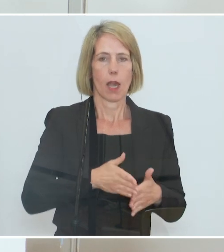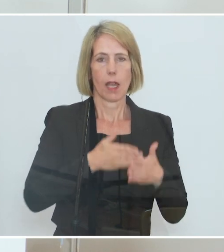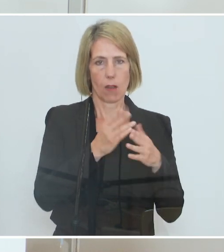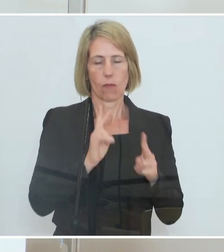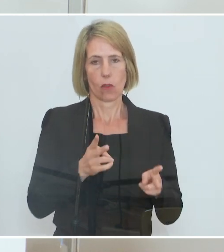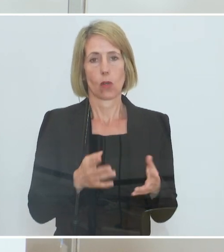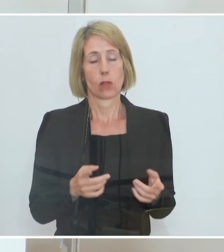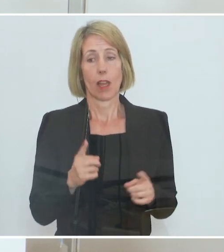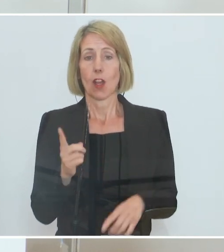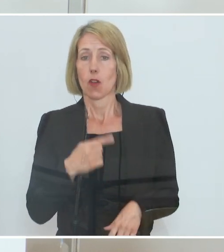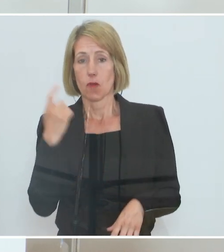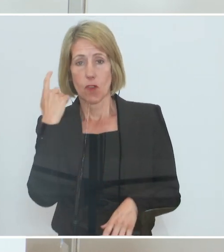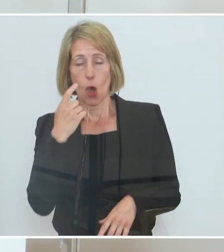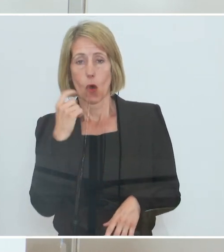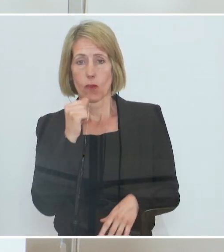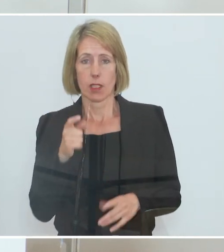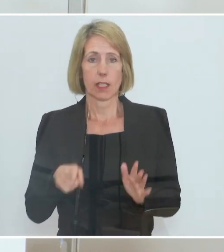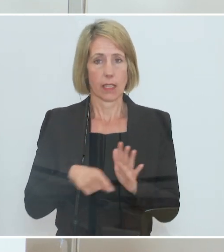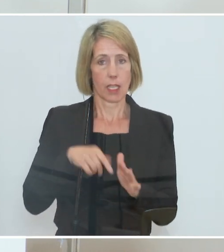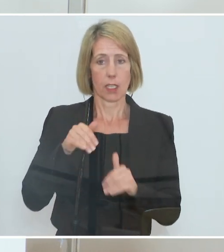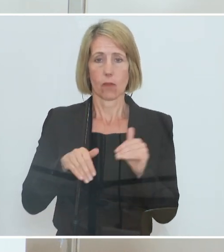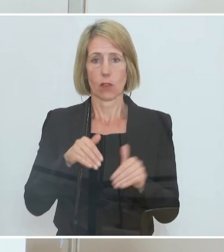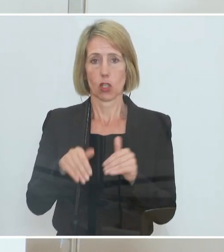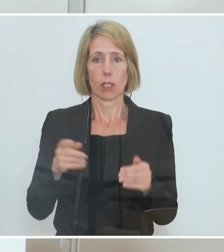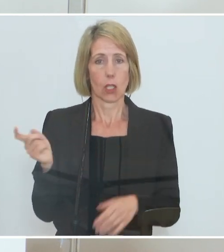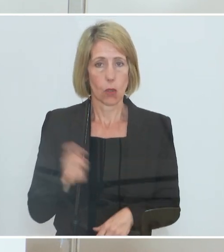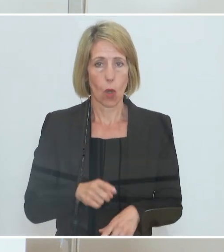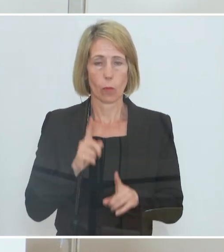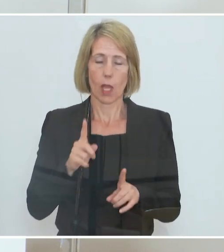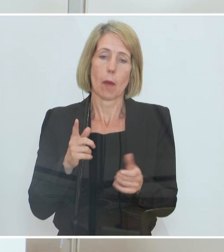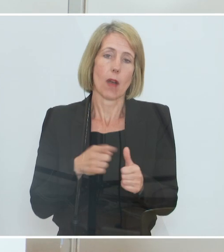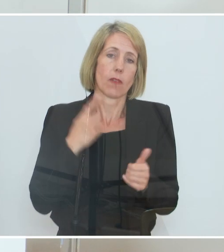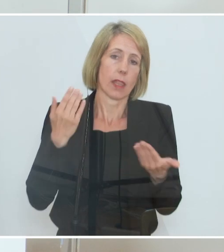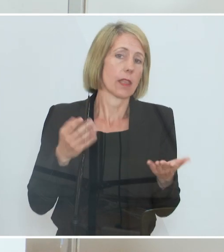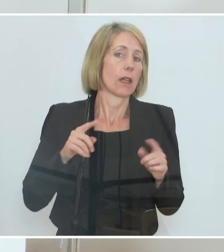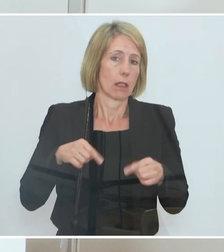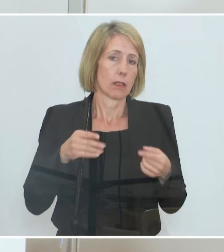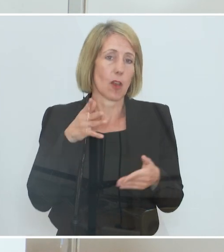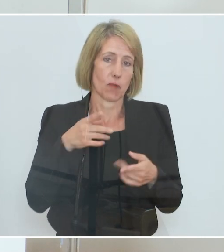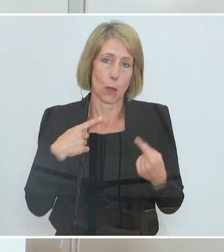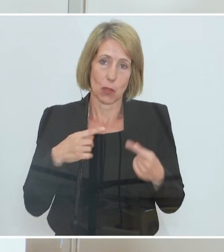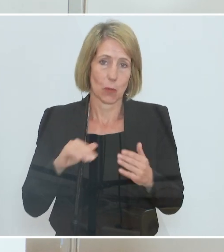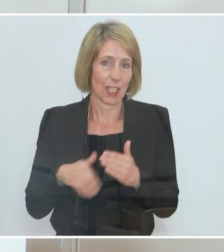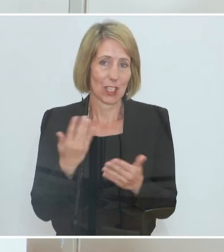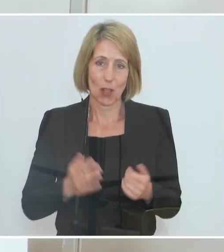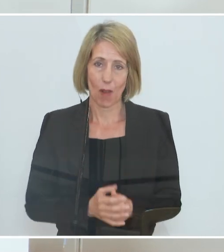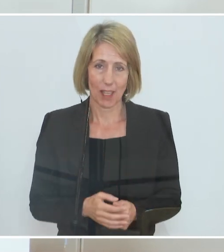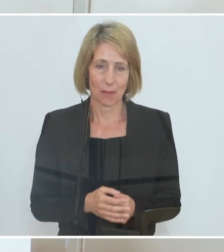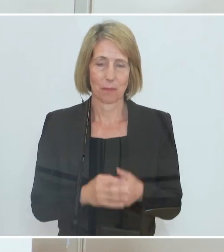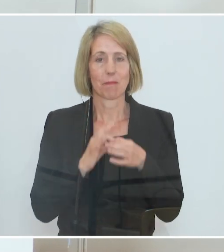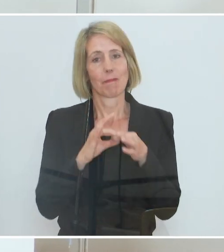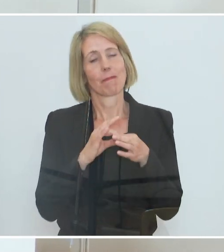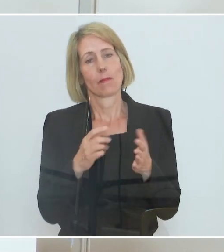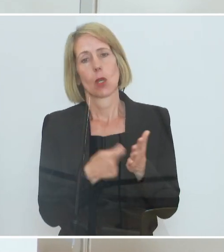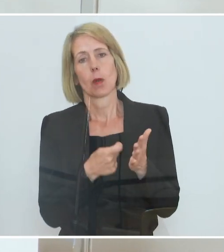hoffen nicht, dass es zu negativen Schritten kommt, aber falls doch, werden wir uns wieder an einen Tisch setzen. Zur Frage, was die Kosten betrifft, wie es der